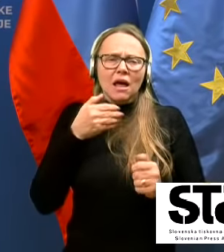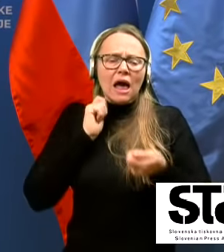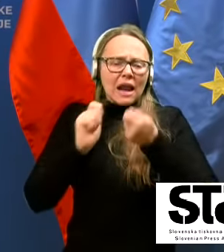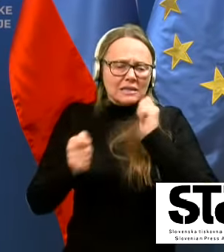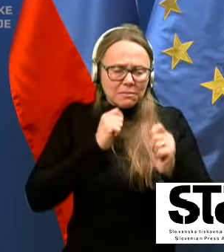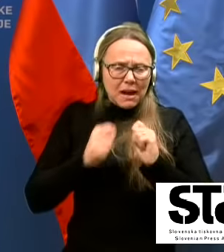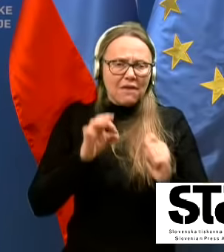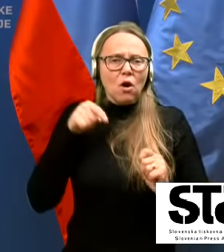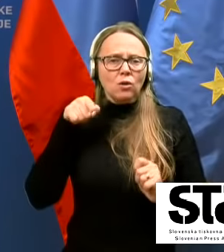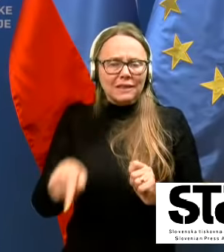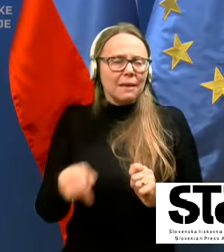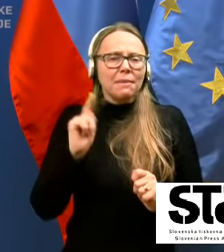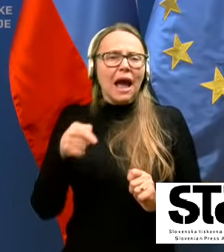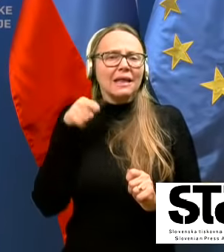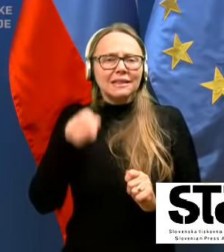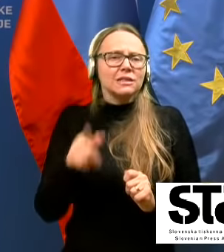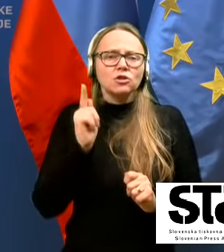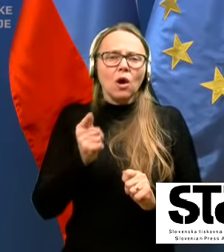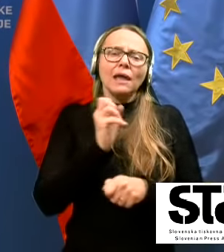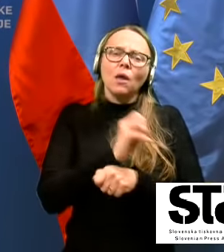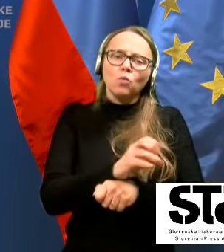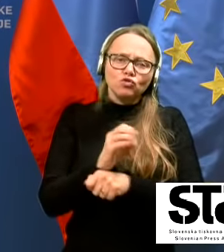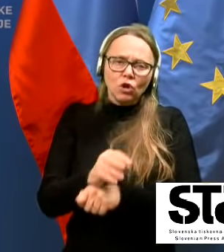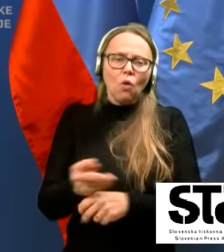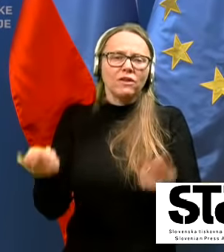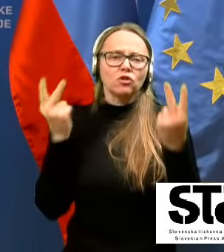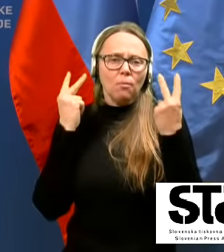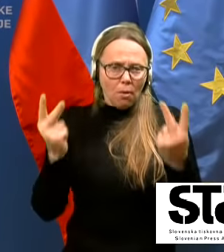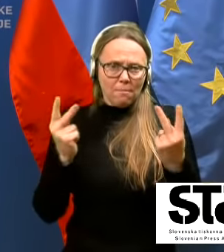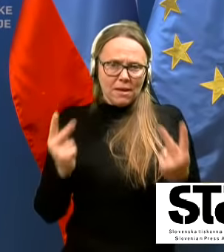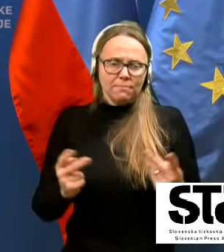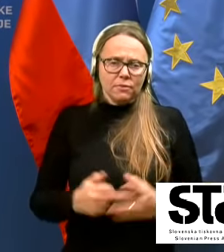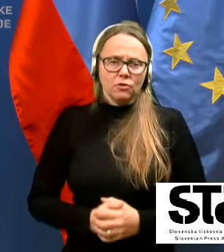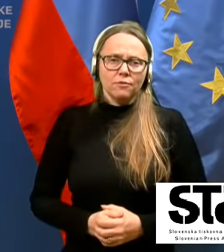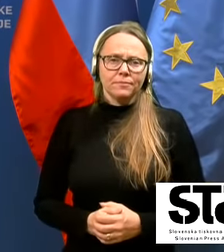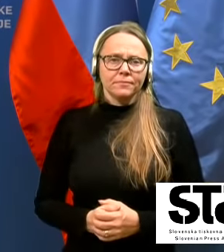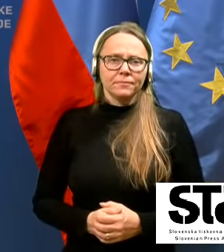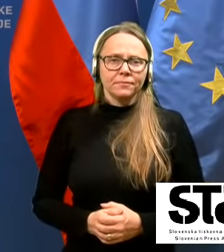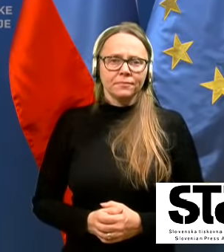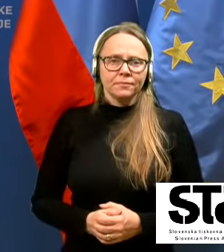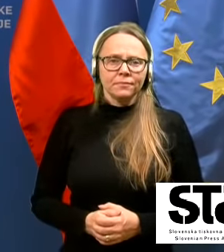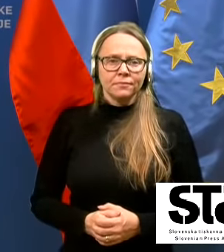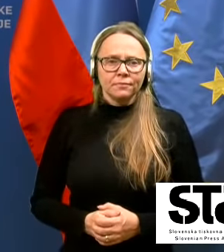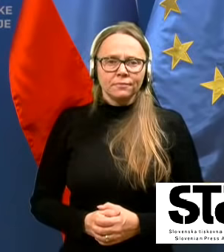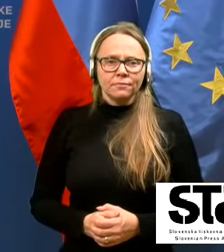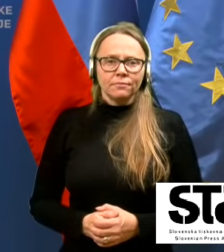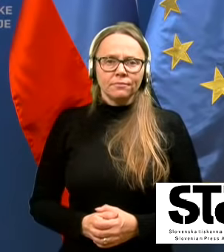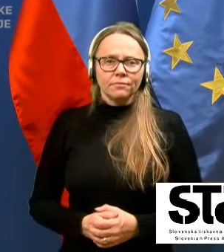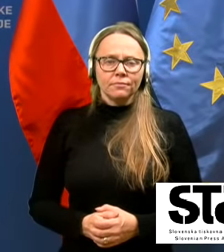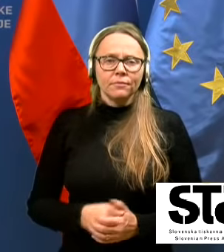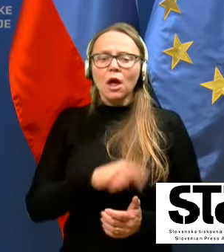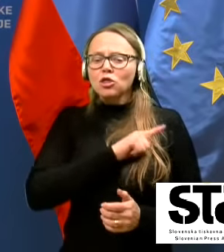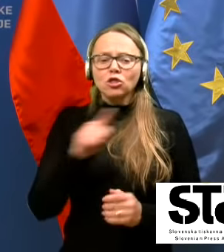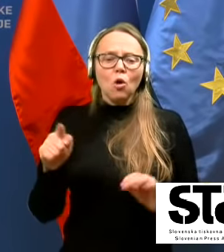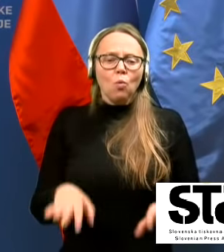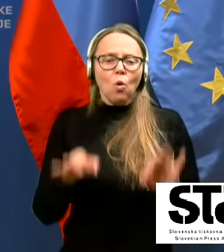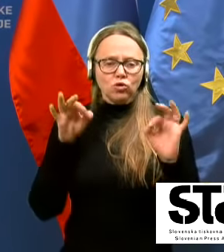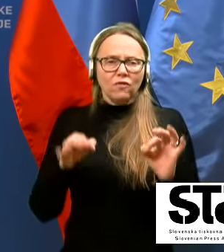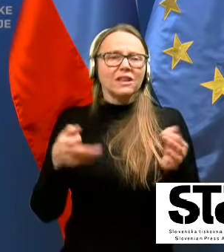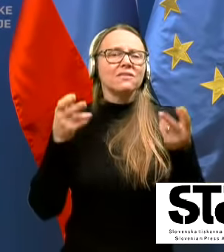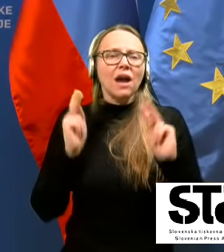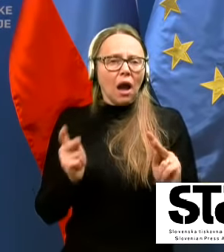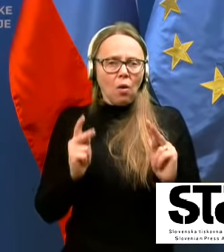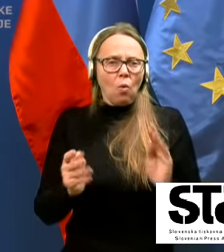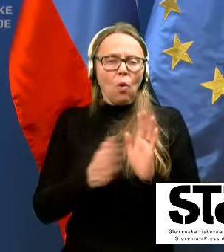tem, kaj je tisto, je učinkovito in pomembno. In, seveda, do ugotovitve, kako in na kakšen